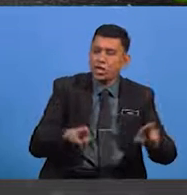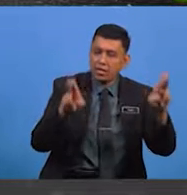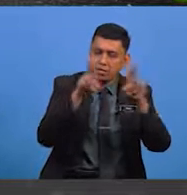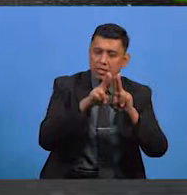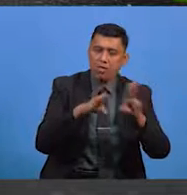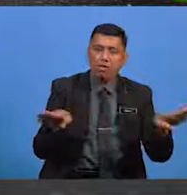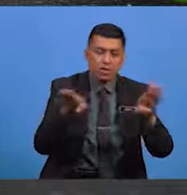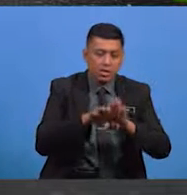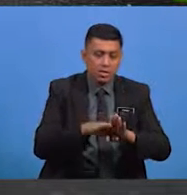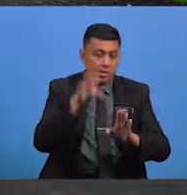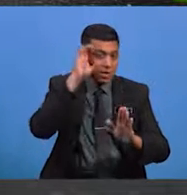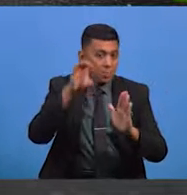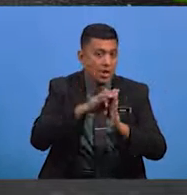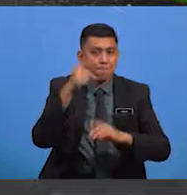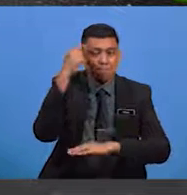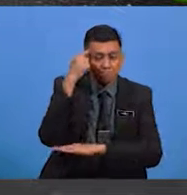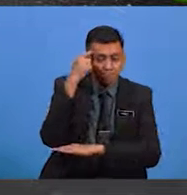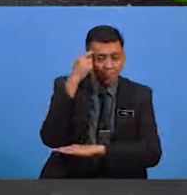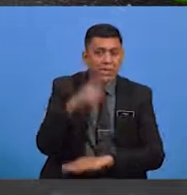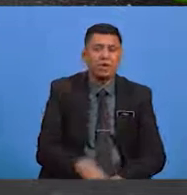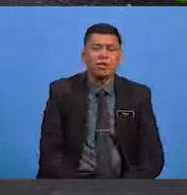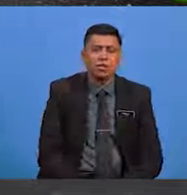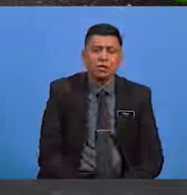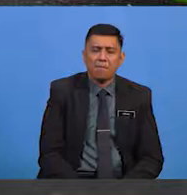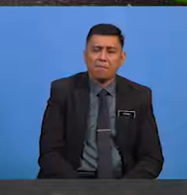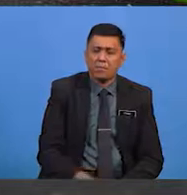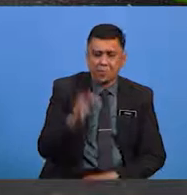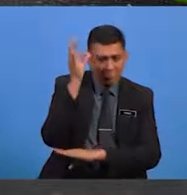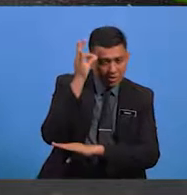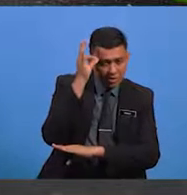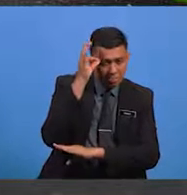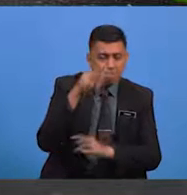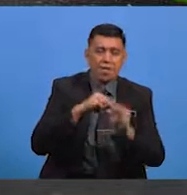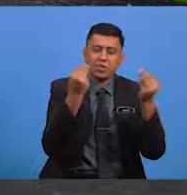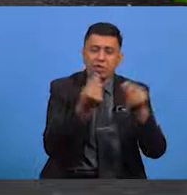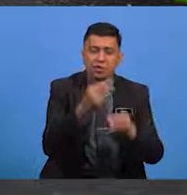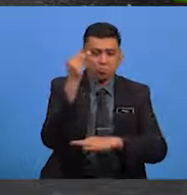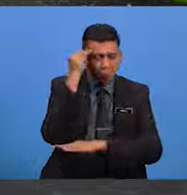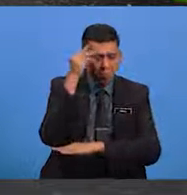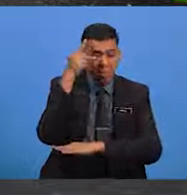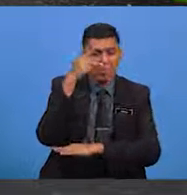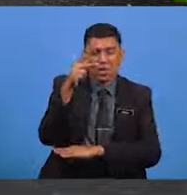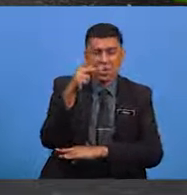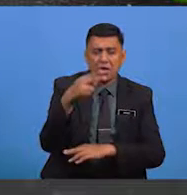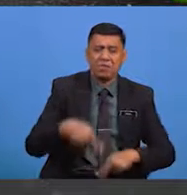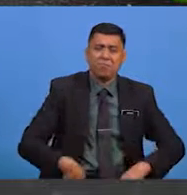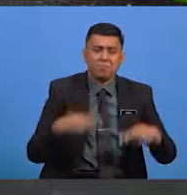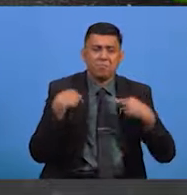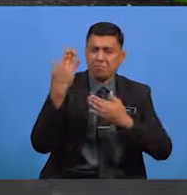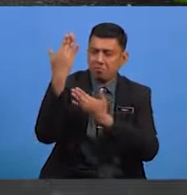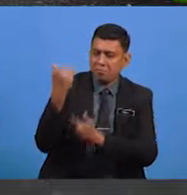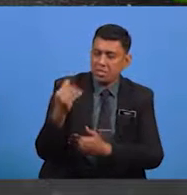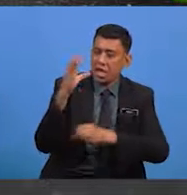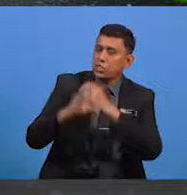Sebagai gambaran minda dan pemikiran masyarakat Melayu Pandangan hidup, harapan,